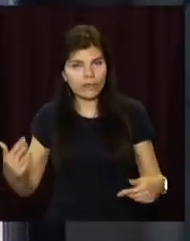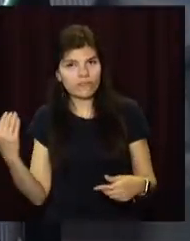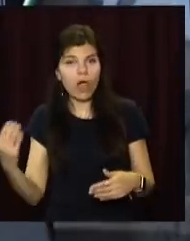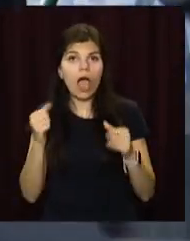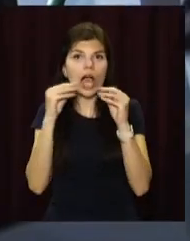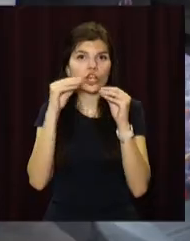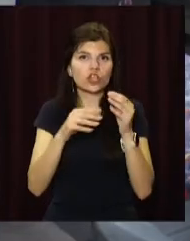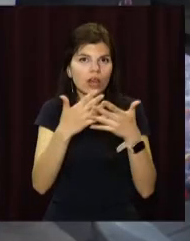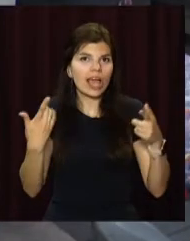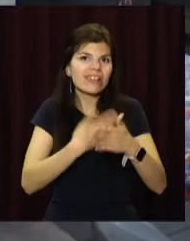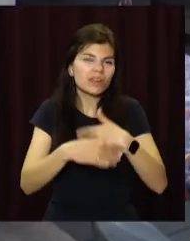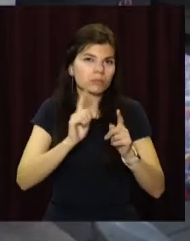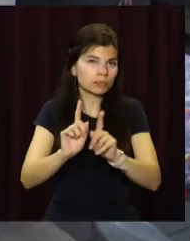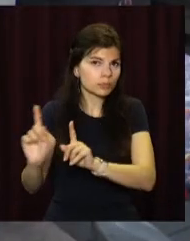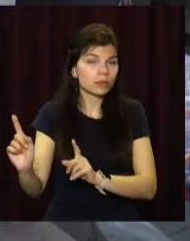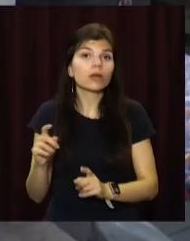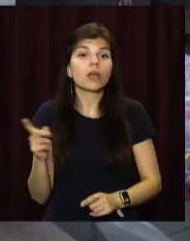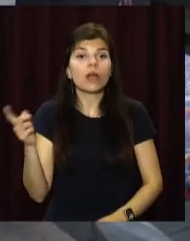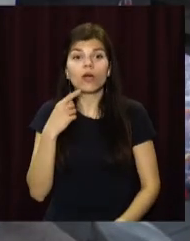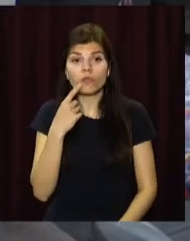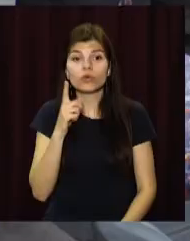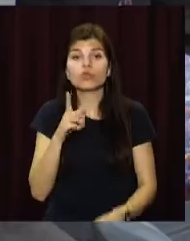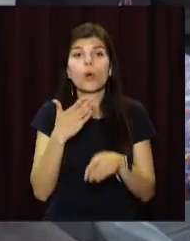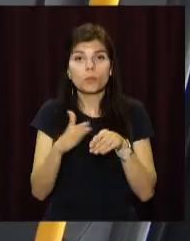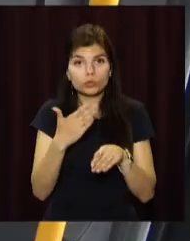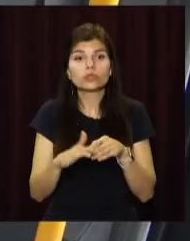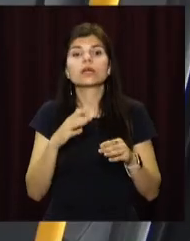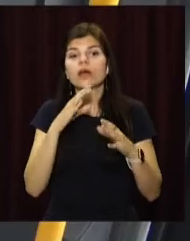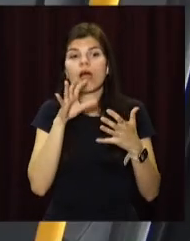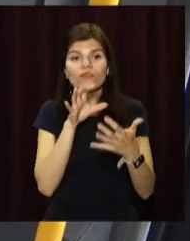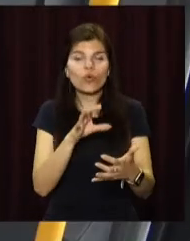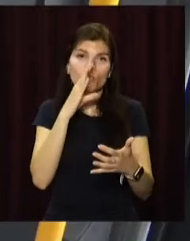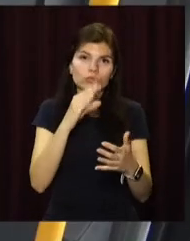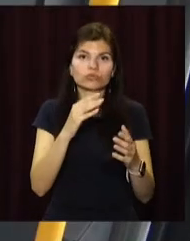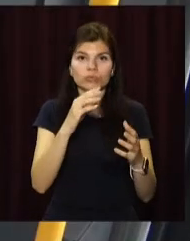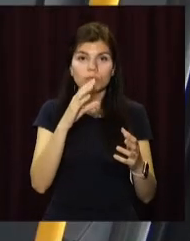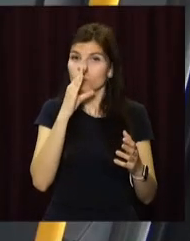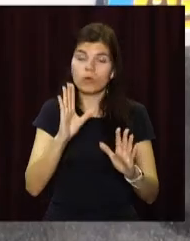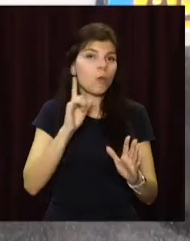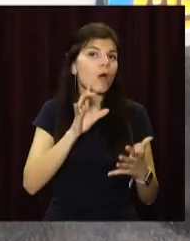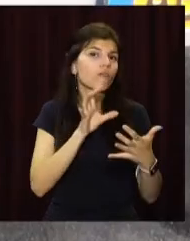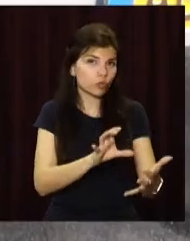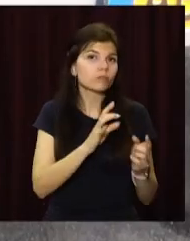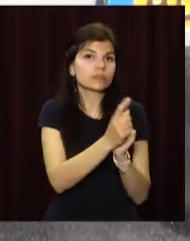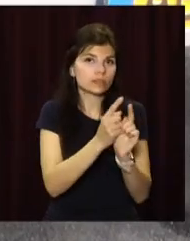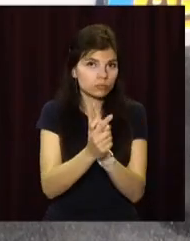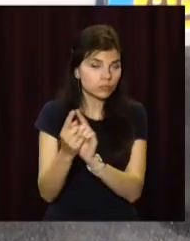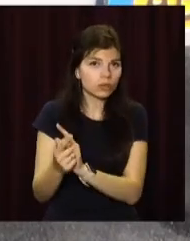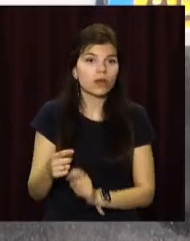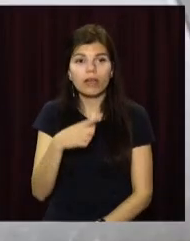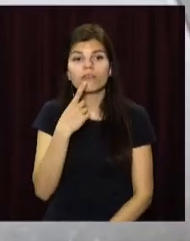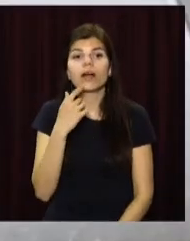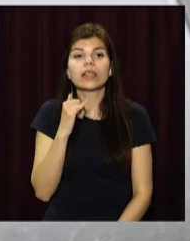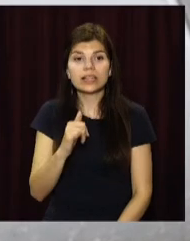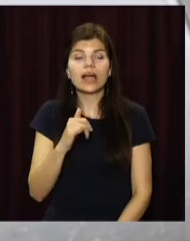транспортної інфраструктури і зв'язку міськради кажуть, поступово заміюють маршрутки. Зараз уже половина із них пристосована для